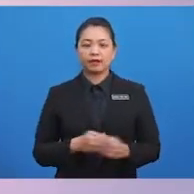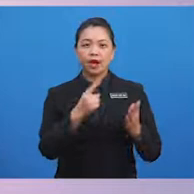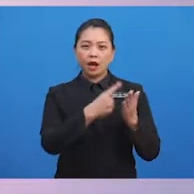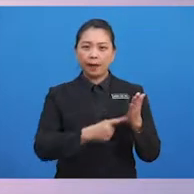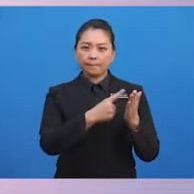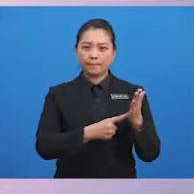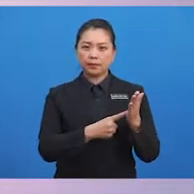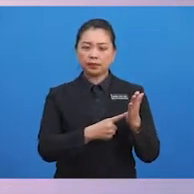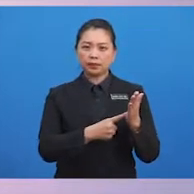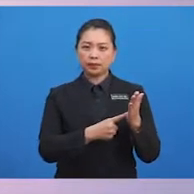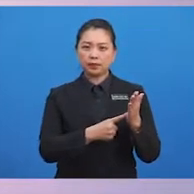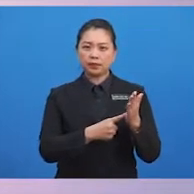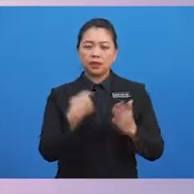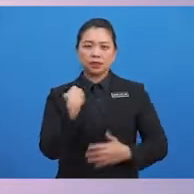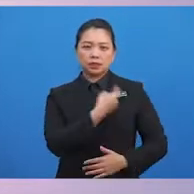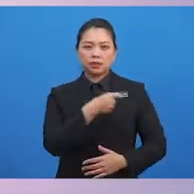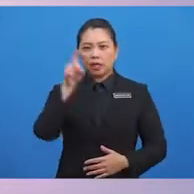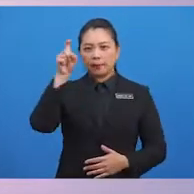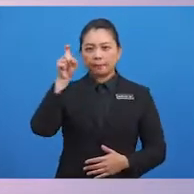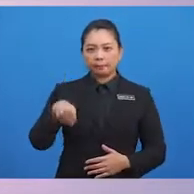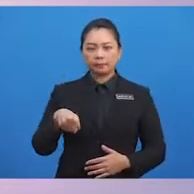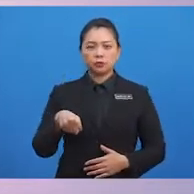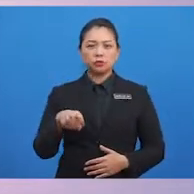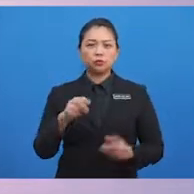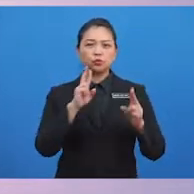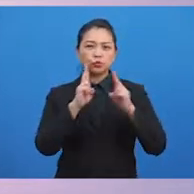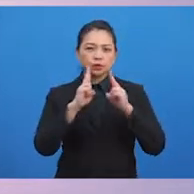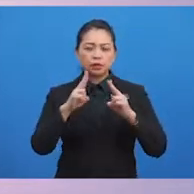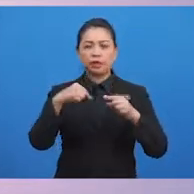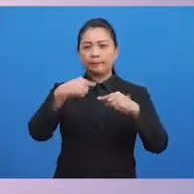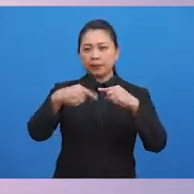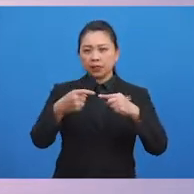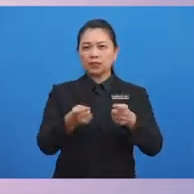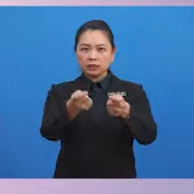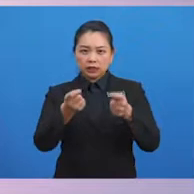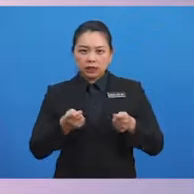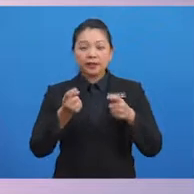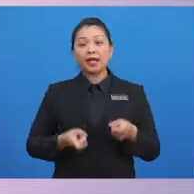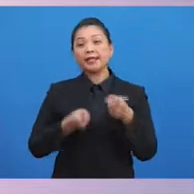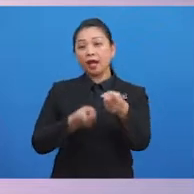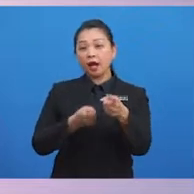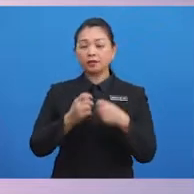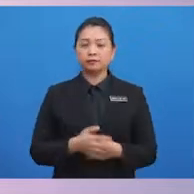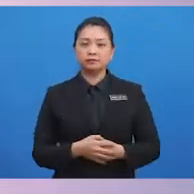Apakah yang kita patut ucap apabila menerima hadiah?